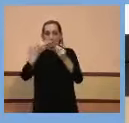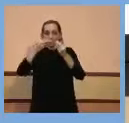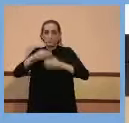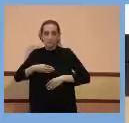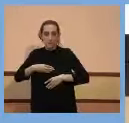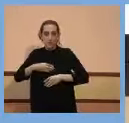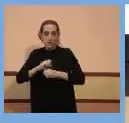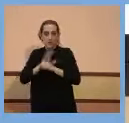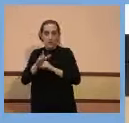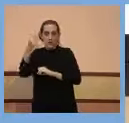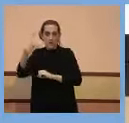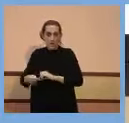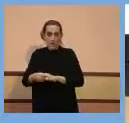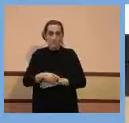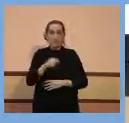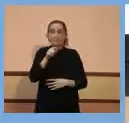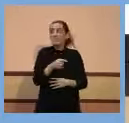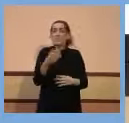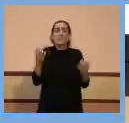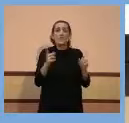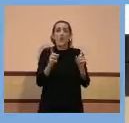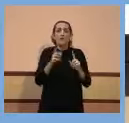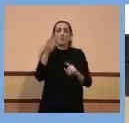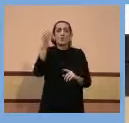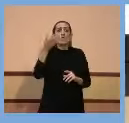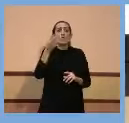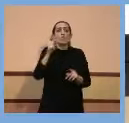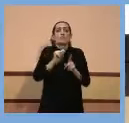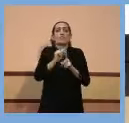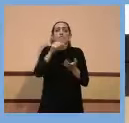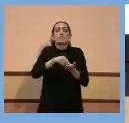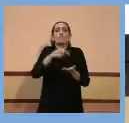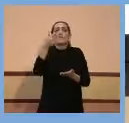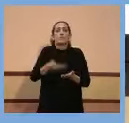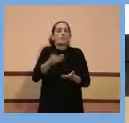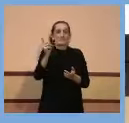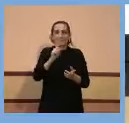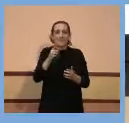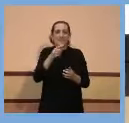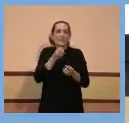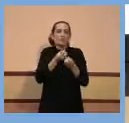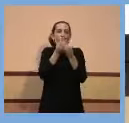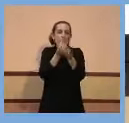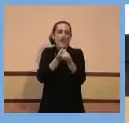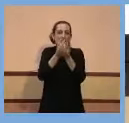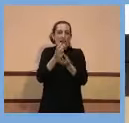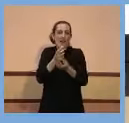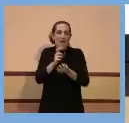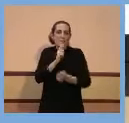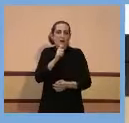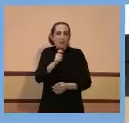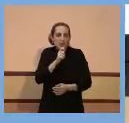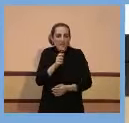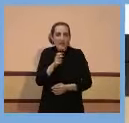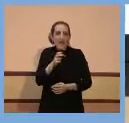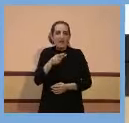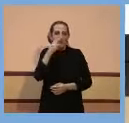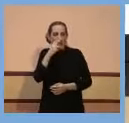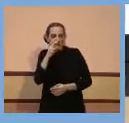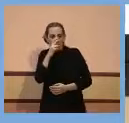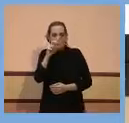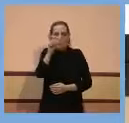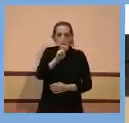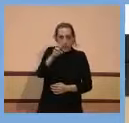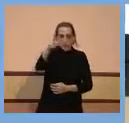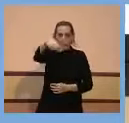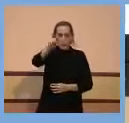'inflexió. Aquest és una dada perilística que, repeteixo, és interessant, és curiosa i que val la pena comentar-la. Vostès la